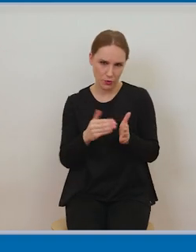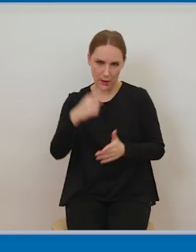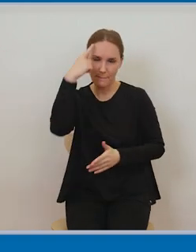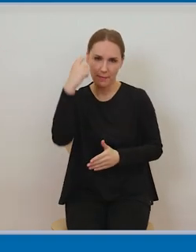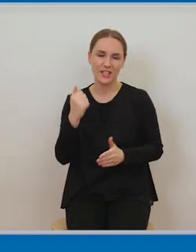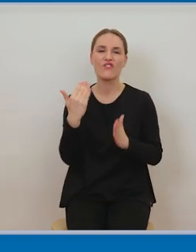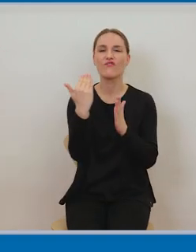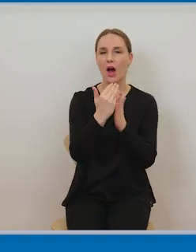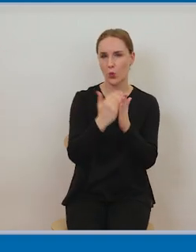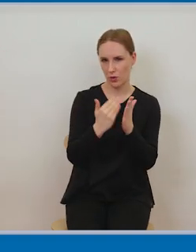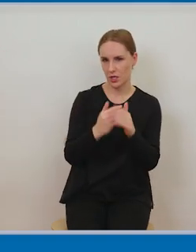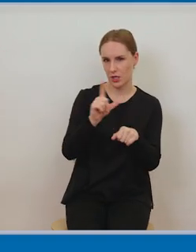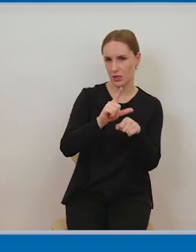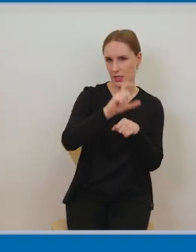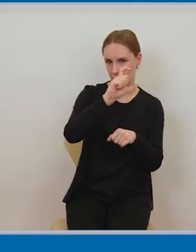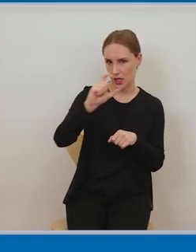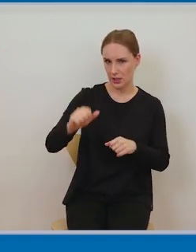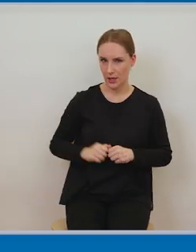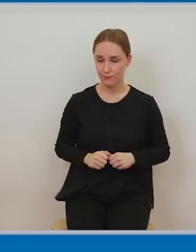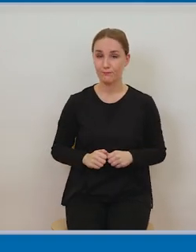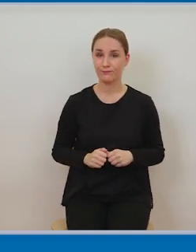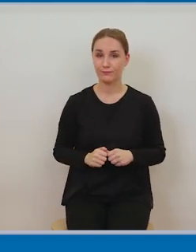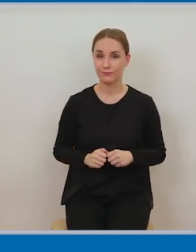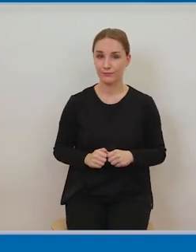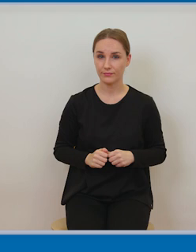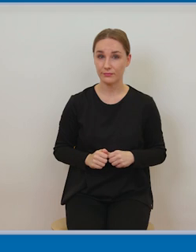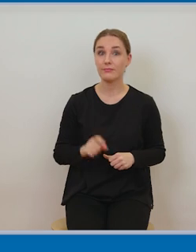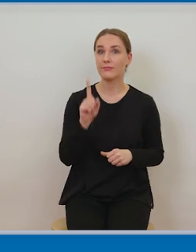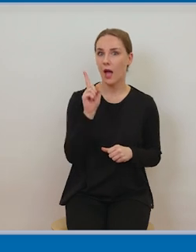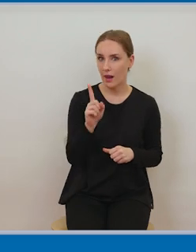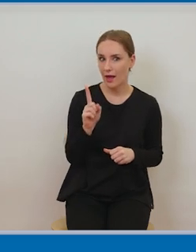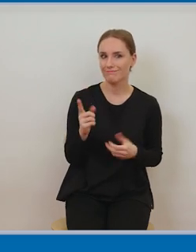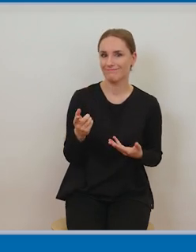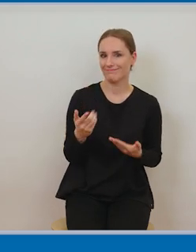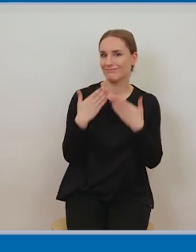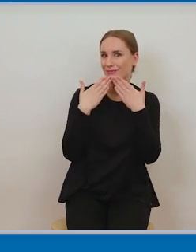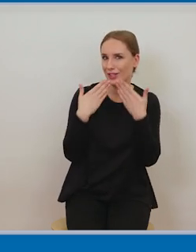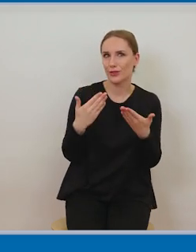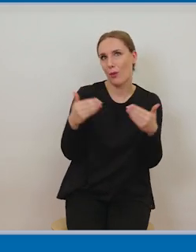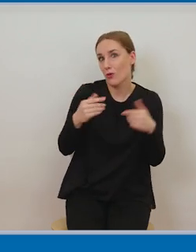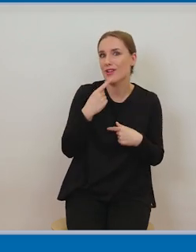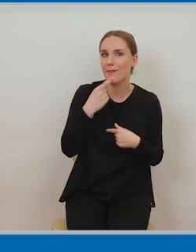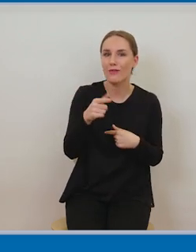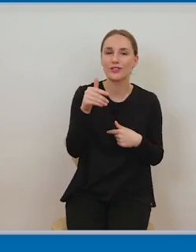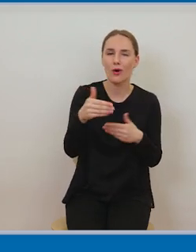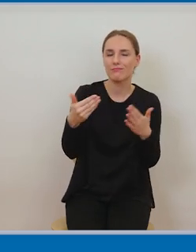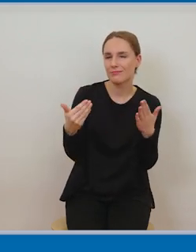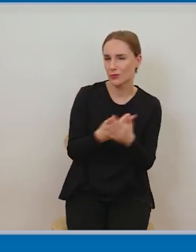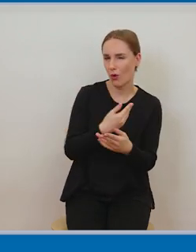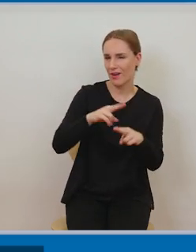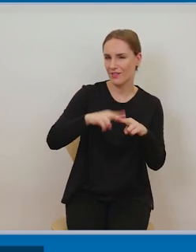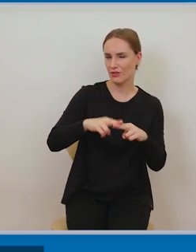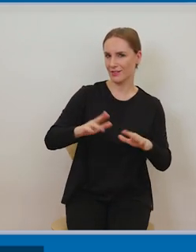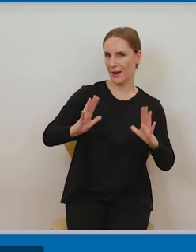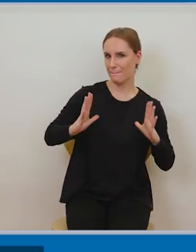Ale proszę zwrócić uwagę właśnie na to bezpieczne, nowe, możemy tak powiedzieć, takie narzędzie umowne wykorzystywania